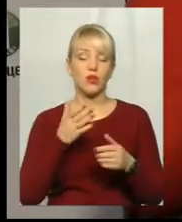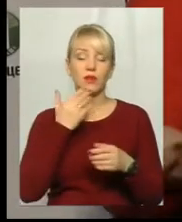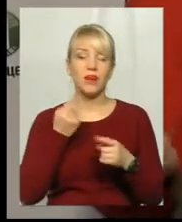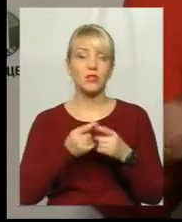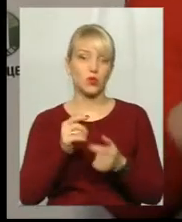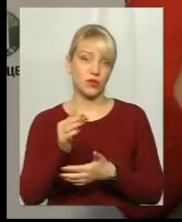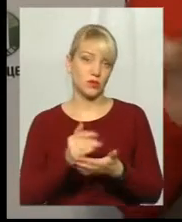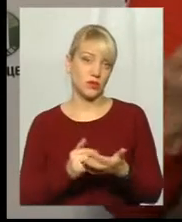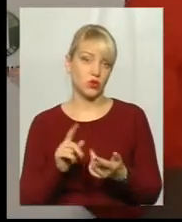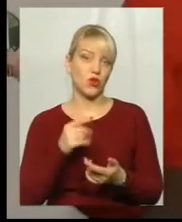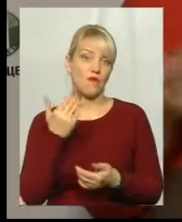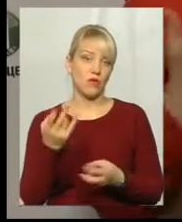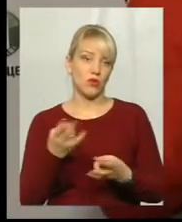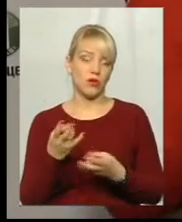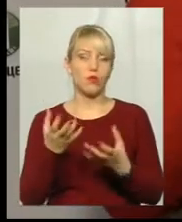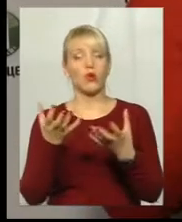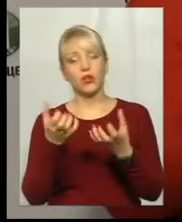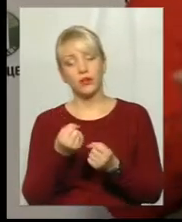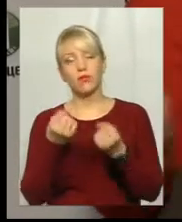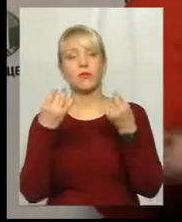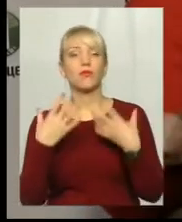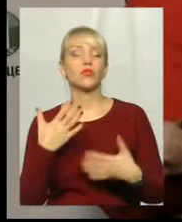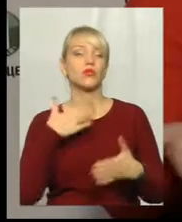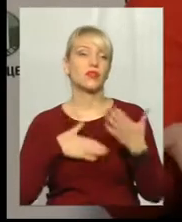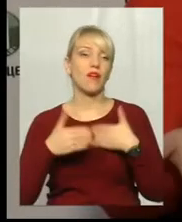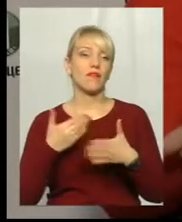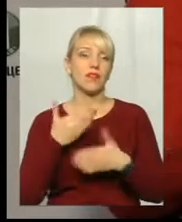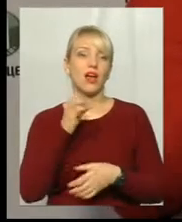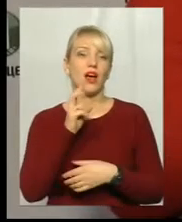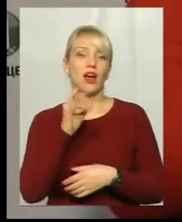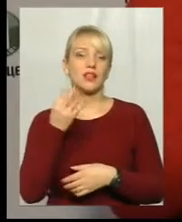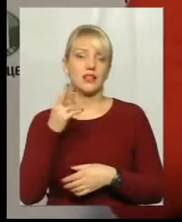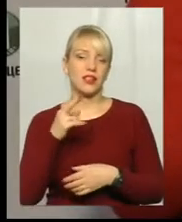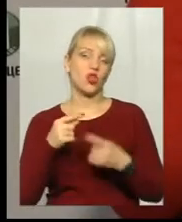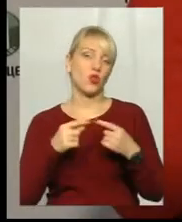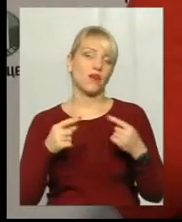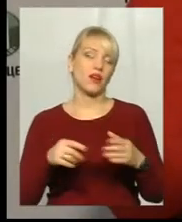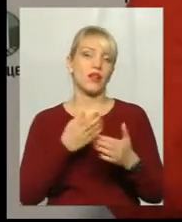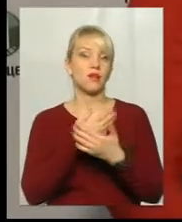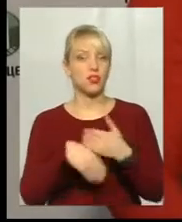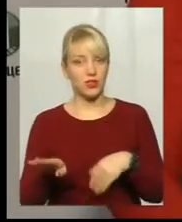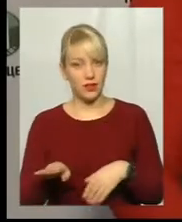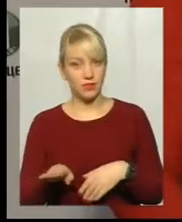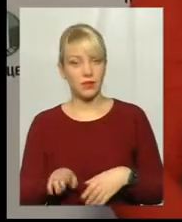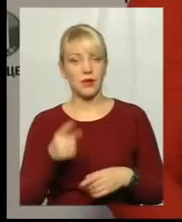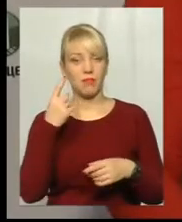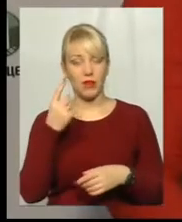намаштовуємо. Отримали просто задоволення від акційних товарів і пішли. Це перший.